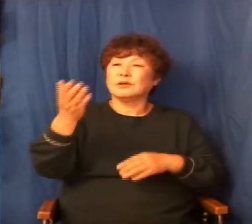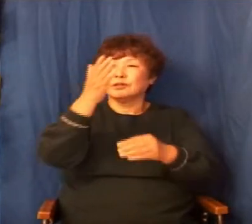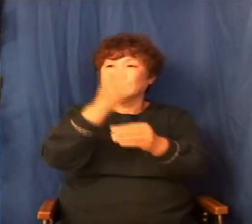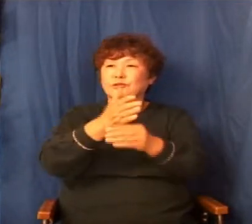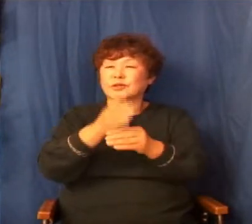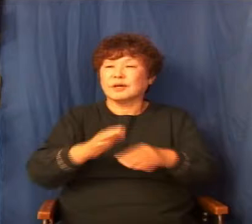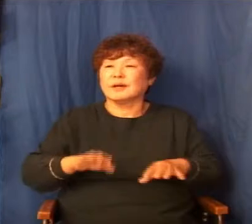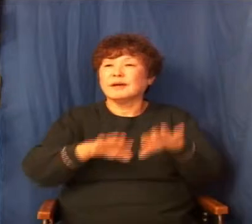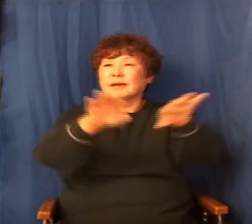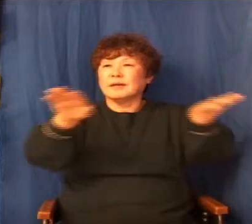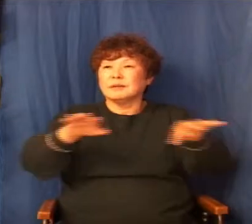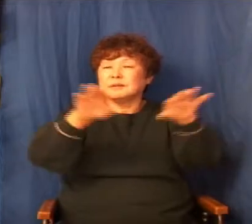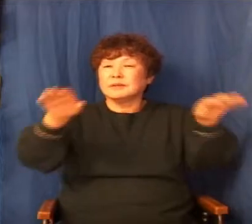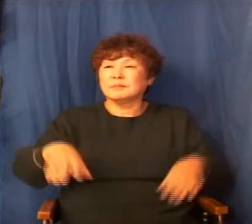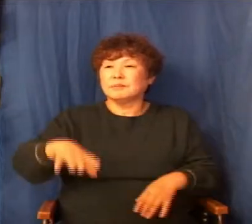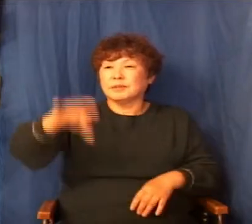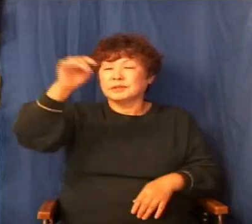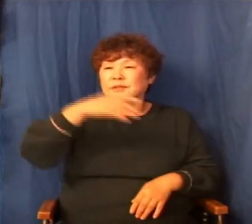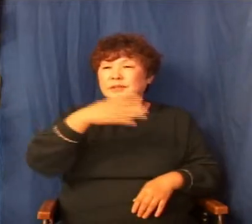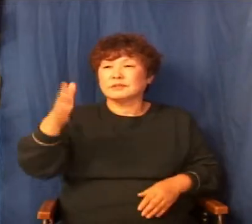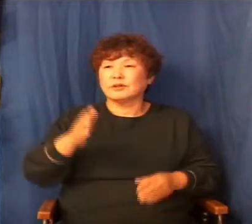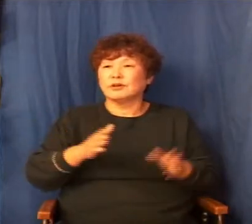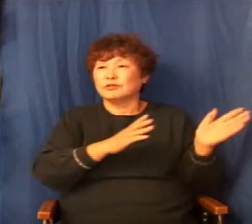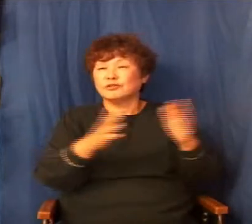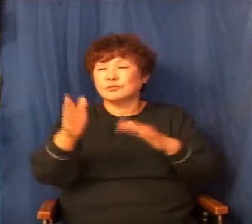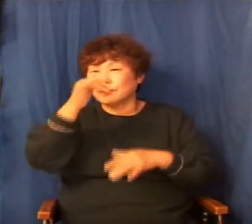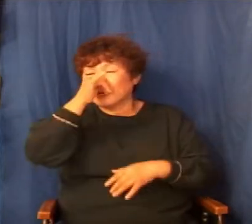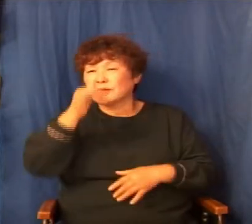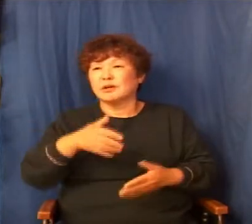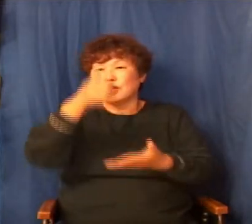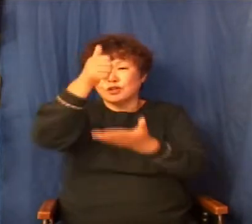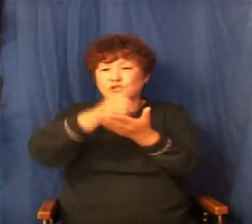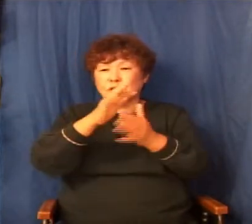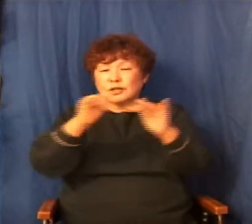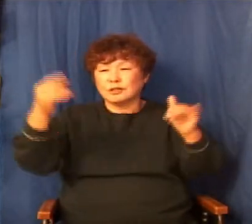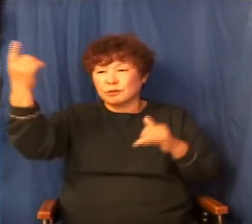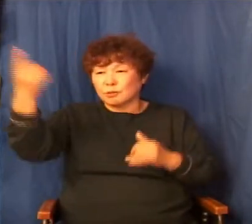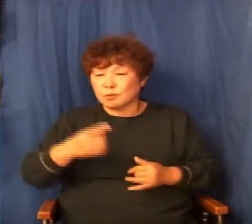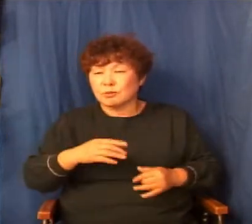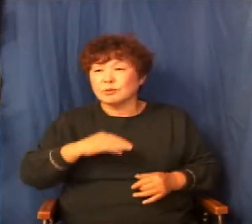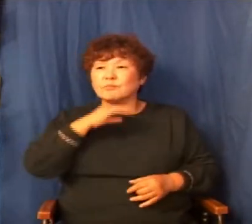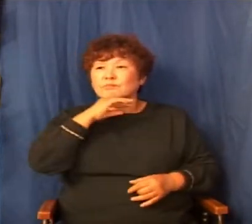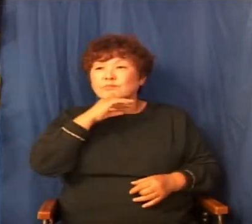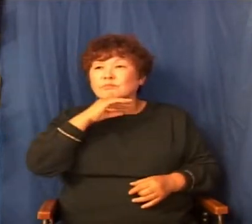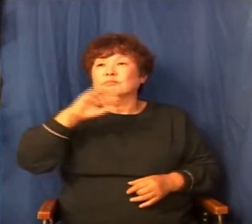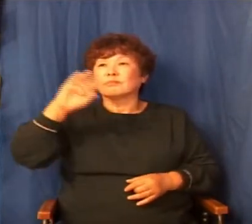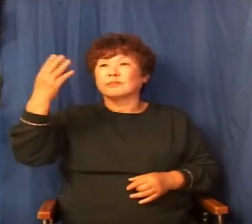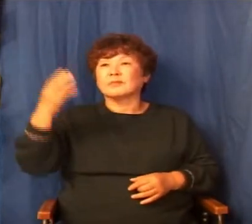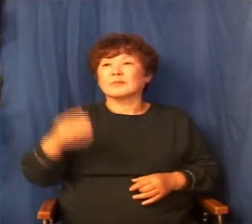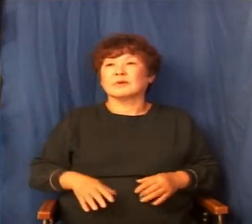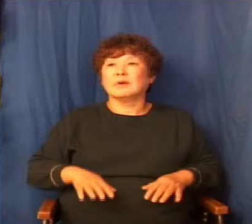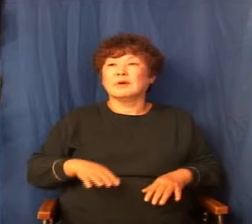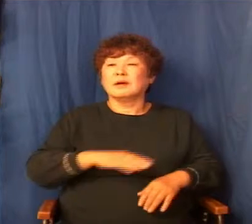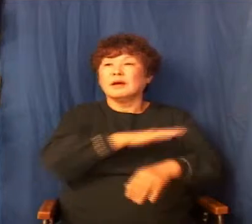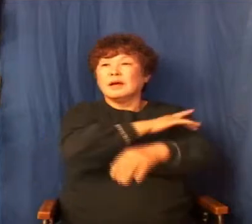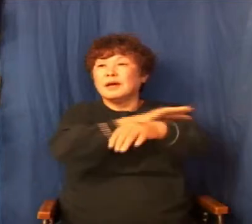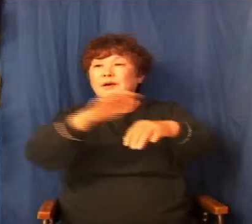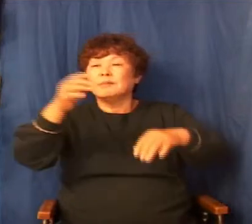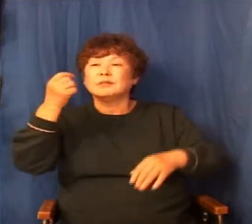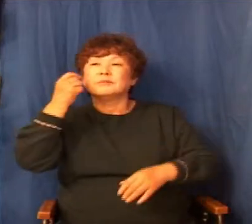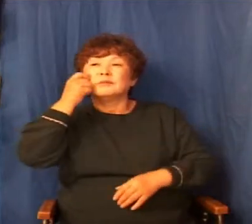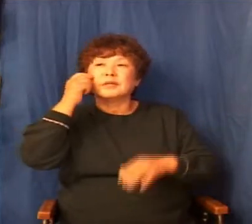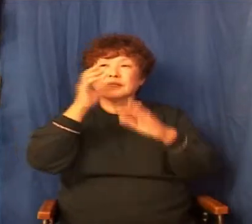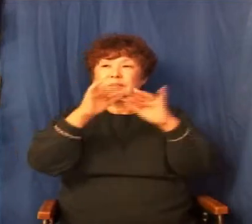있는 사람은 먼저 가서 준비하고 있고 이제 죄수들이 오는 걸 받아야 되니까 그 다음에 헤엄 못 치는 사람들은